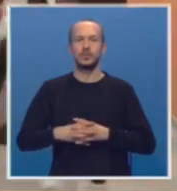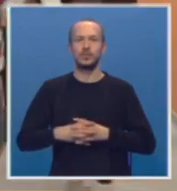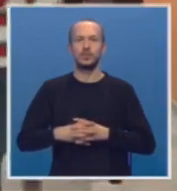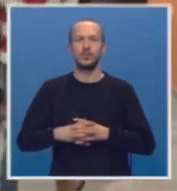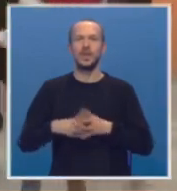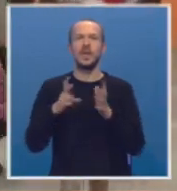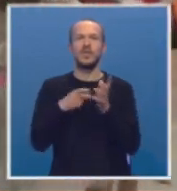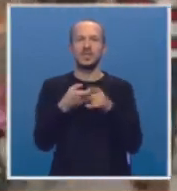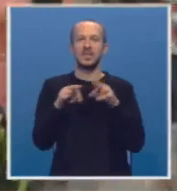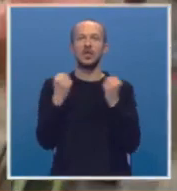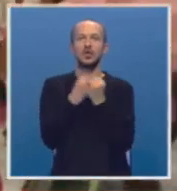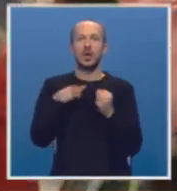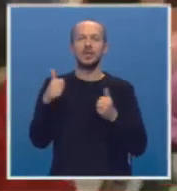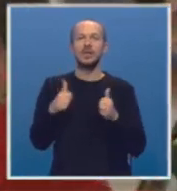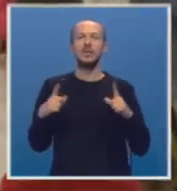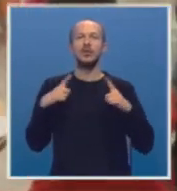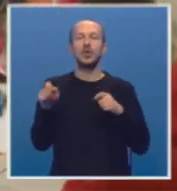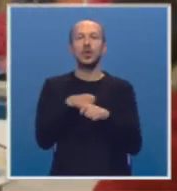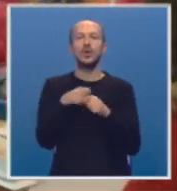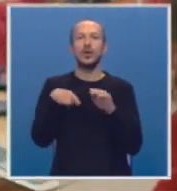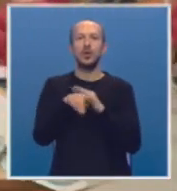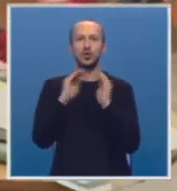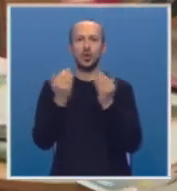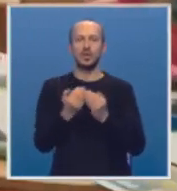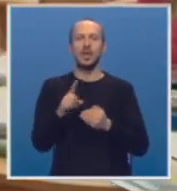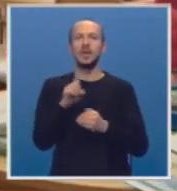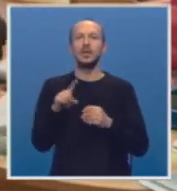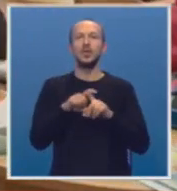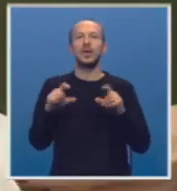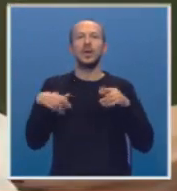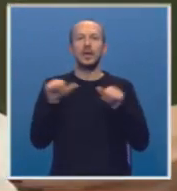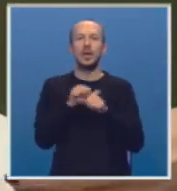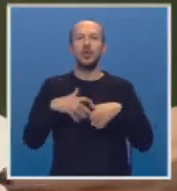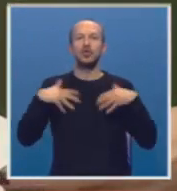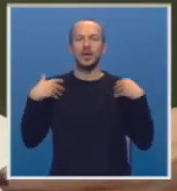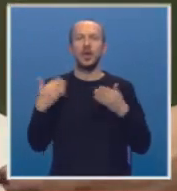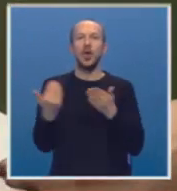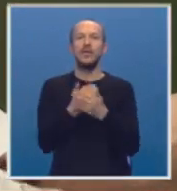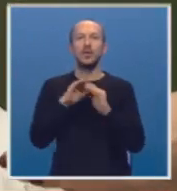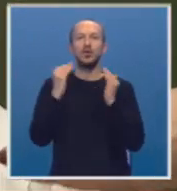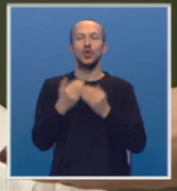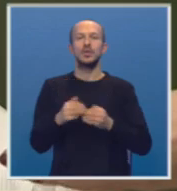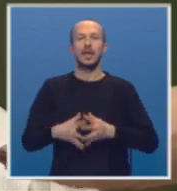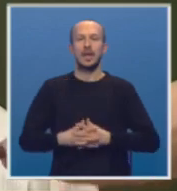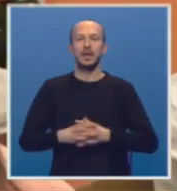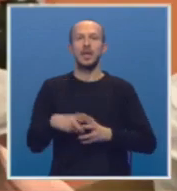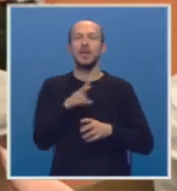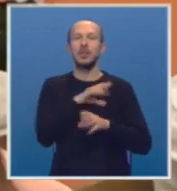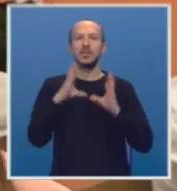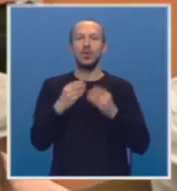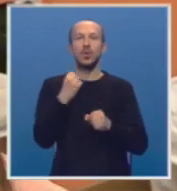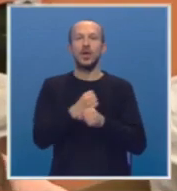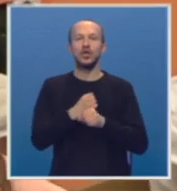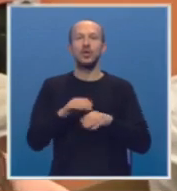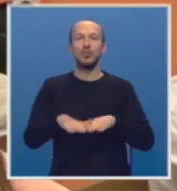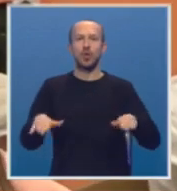Nevesinske školarce danas su dočekale renovirane učijonice. Nisu krila dušavljenja. Nove su učijonice, baš sve je novo. Urađeni